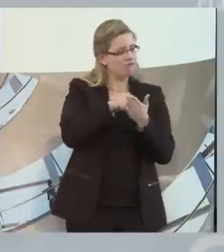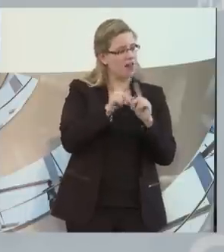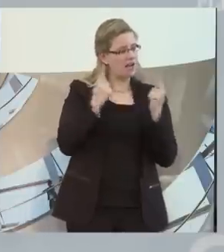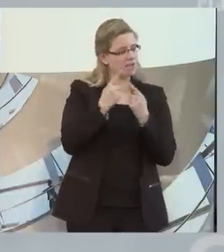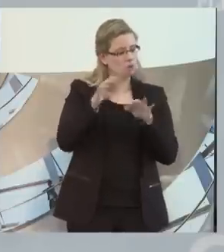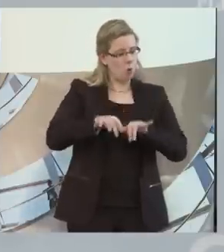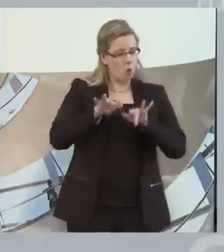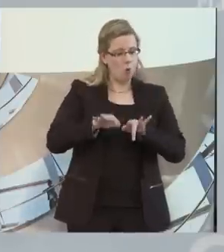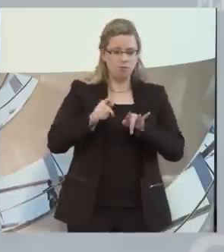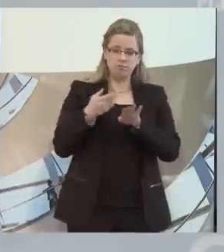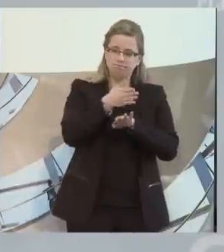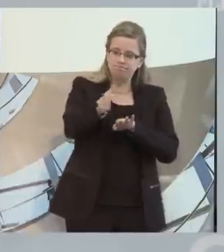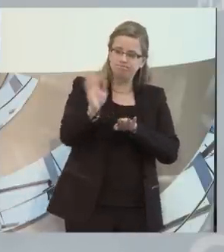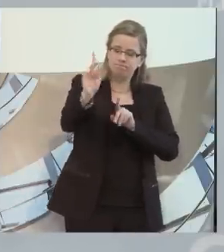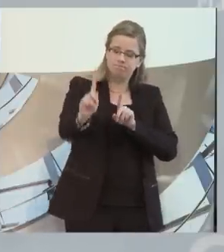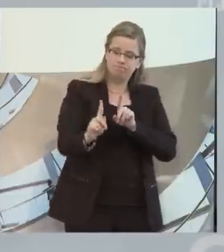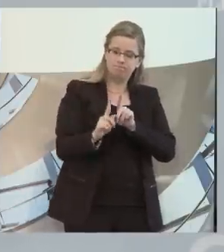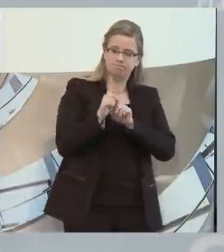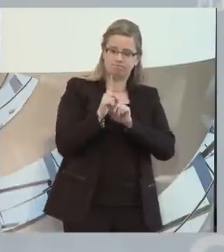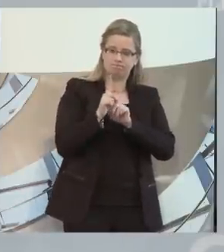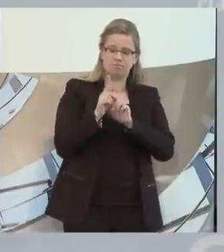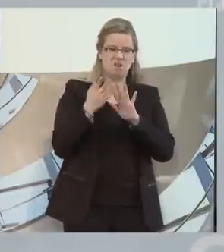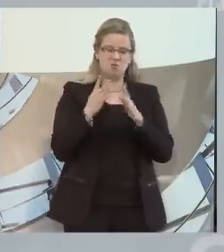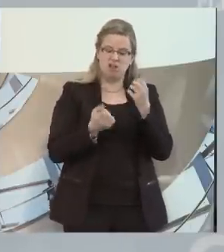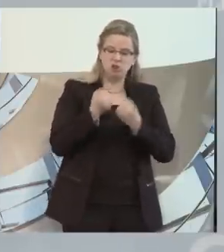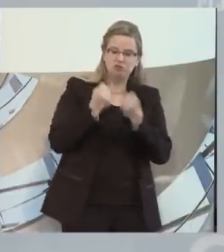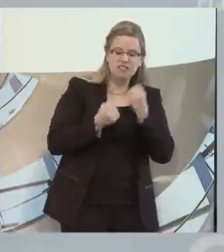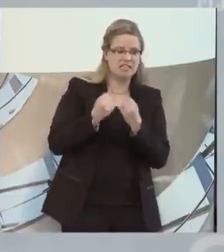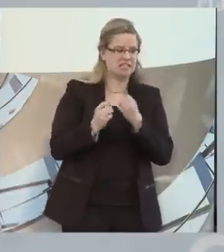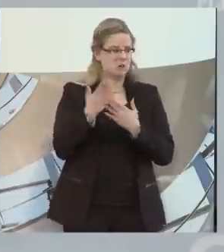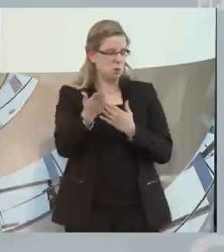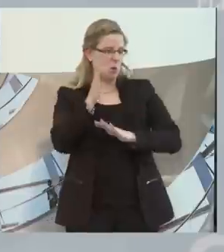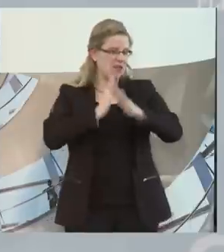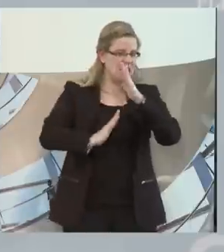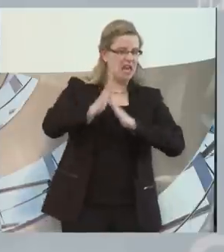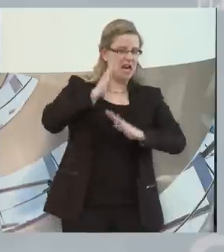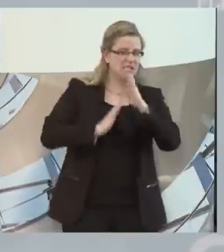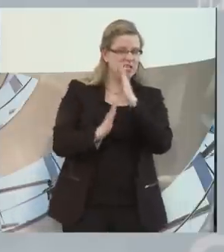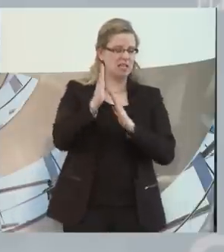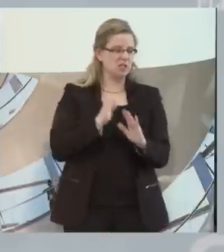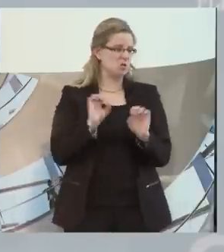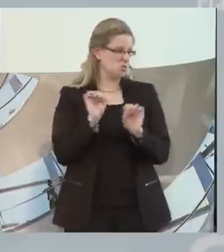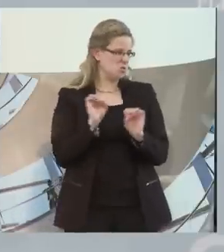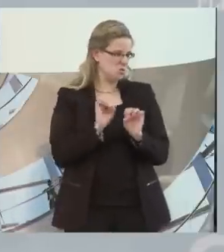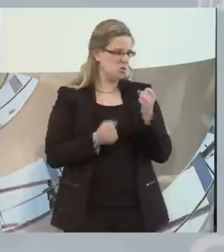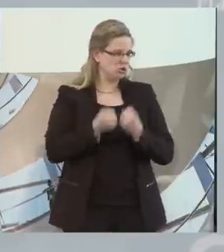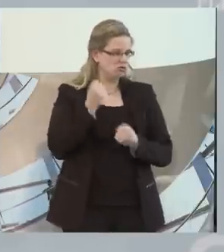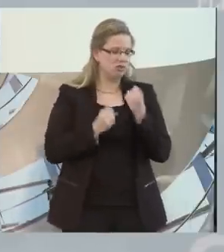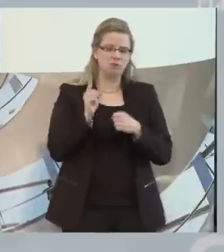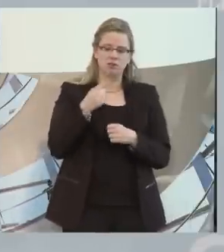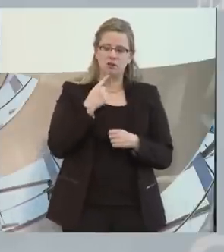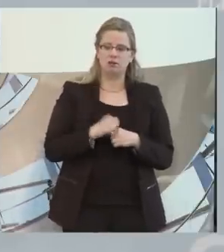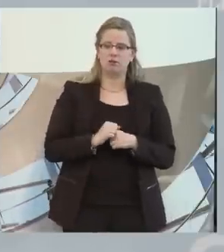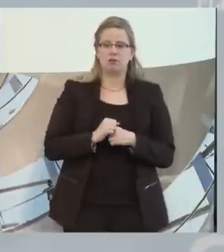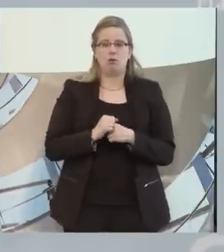da mal irgendwo eine Tür öffnet, was einem im Übrigen gar nicht so leicht gelingt. Gar nicht so leicht gelingt, selbst wenn man dann selber losgeht und sagt,